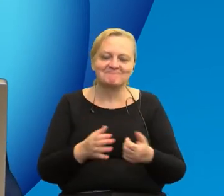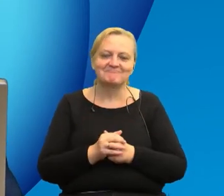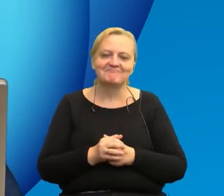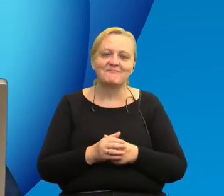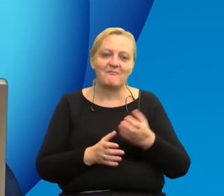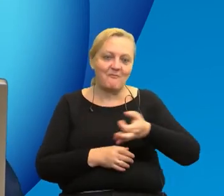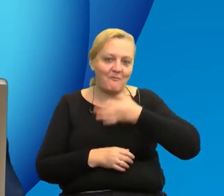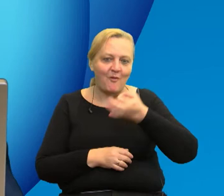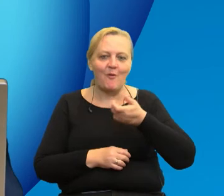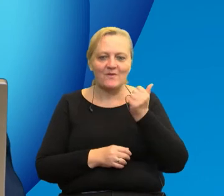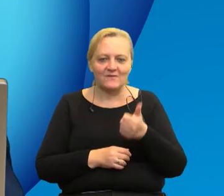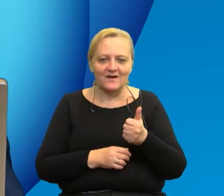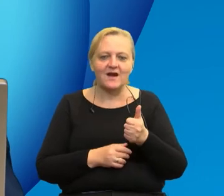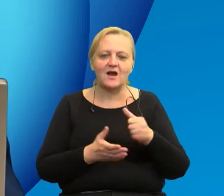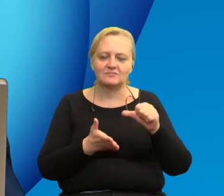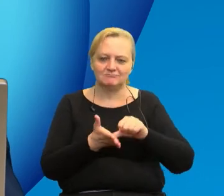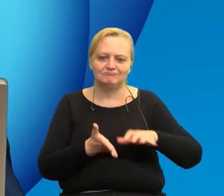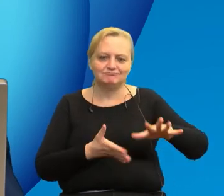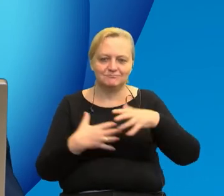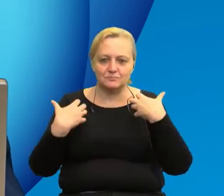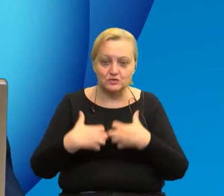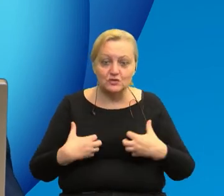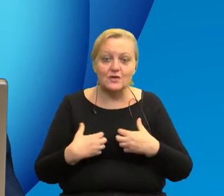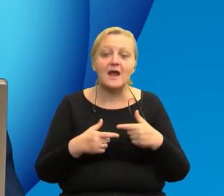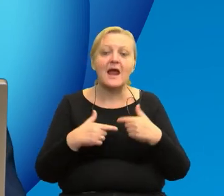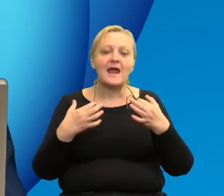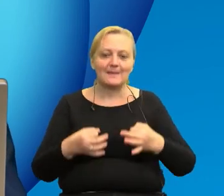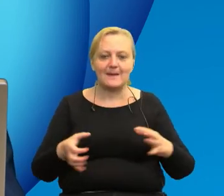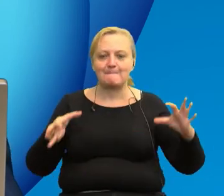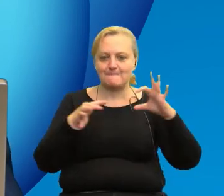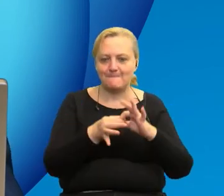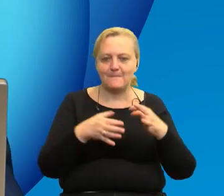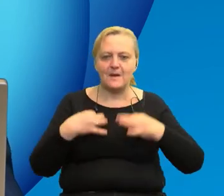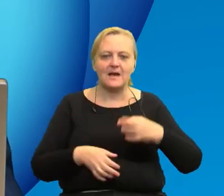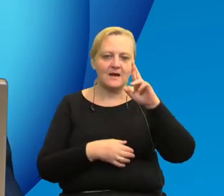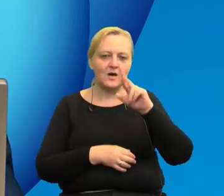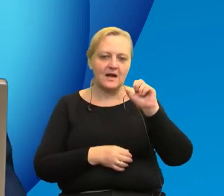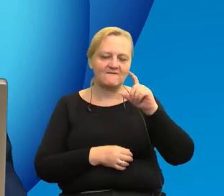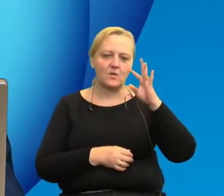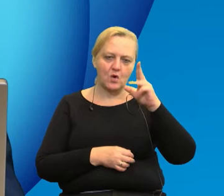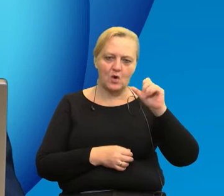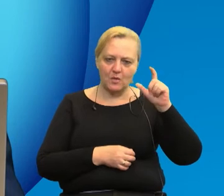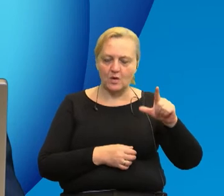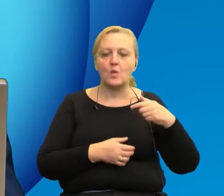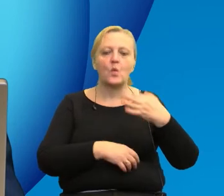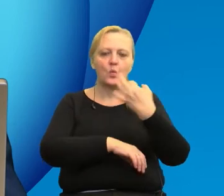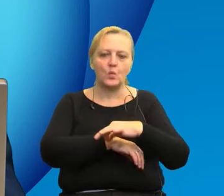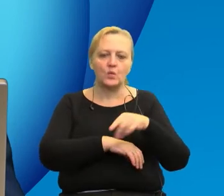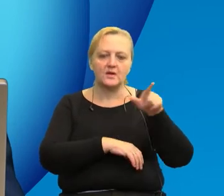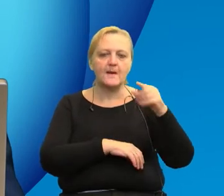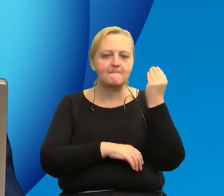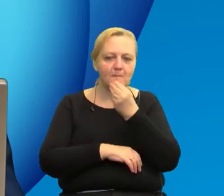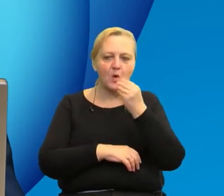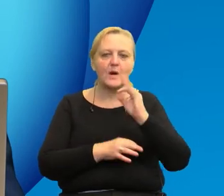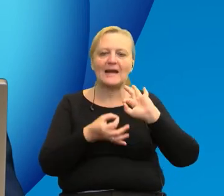na poprawę jakości środowiska. A my już łączymy się z Panem Rafałem Kobą z Uniwersytetu